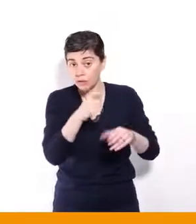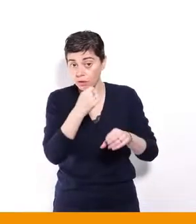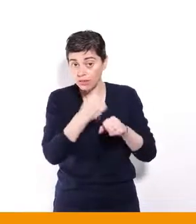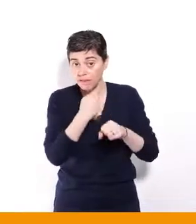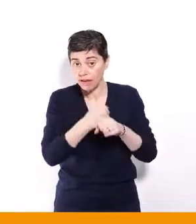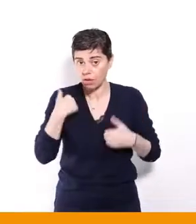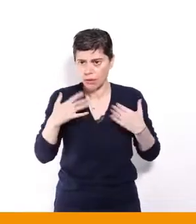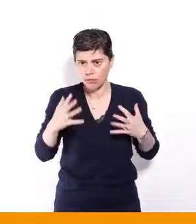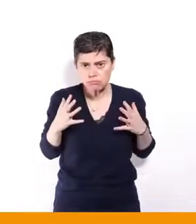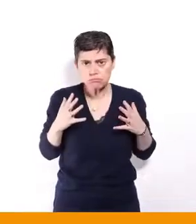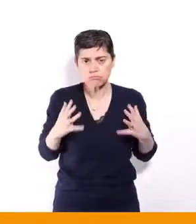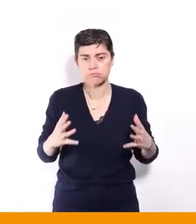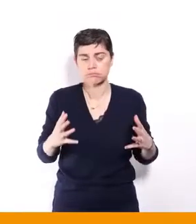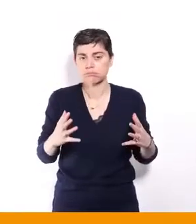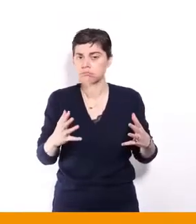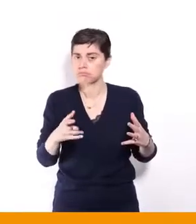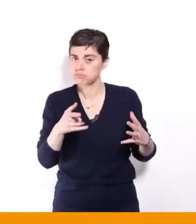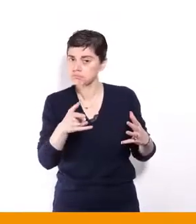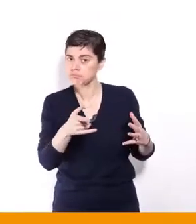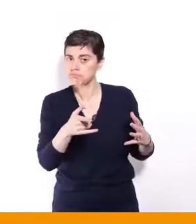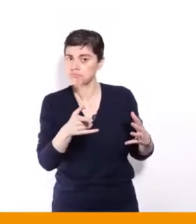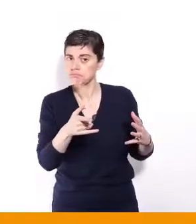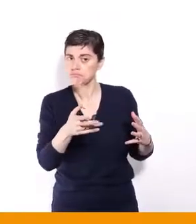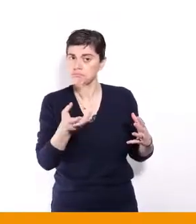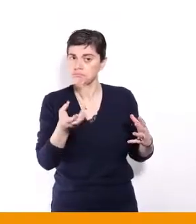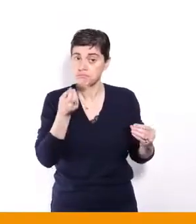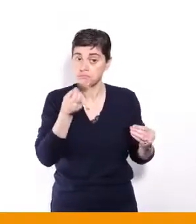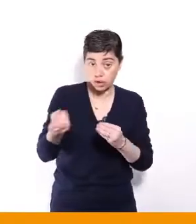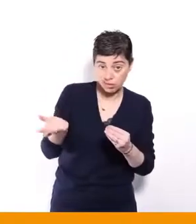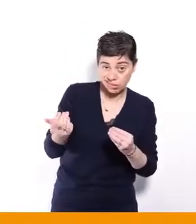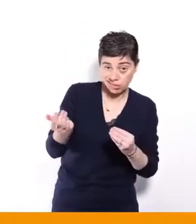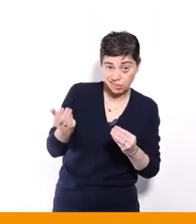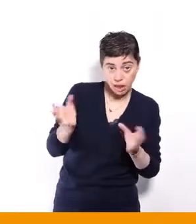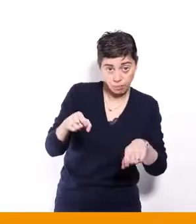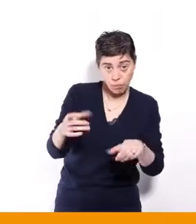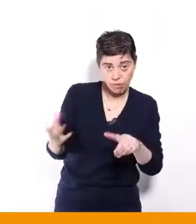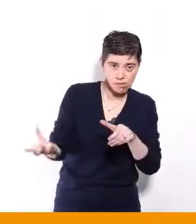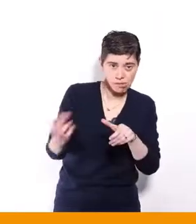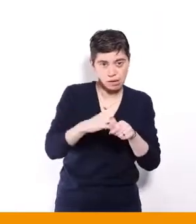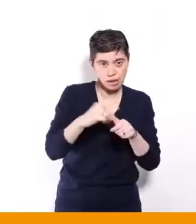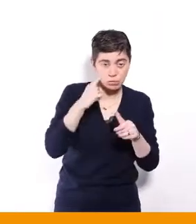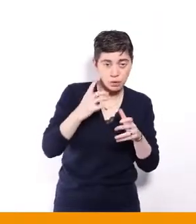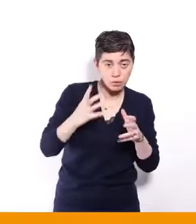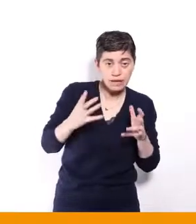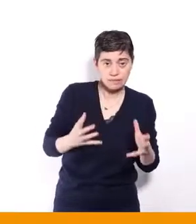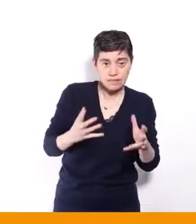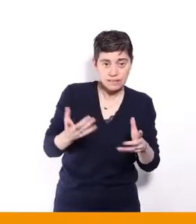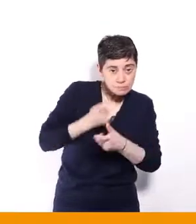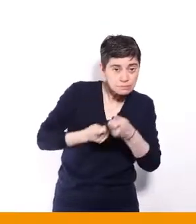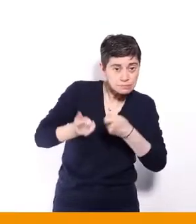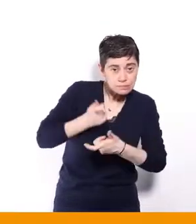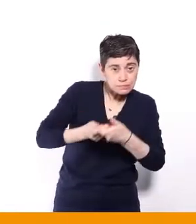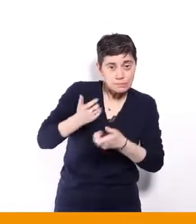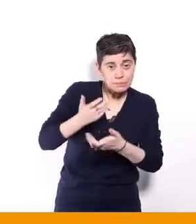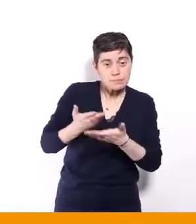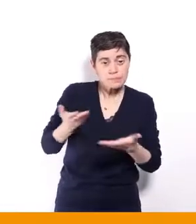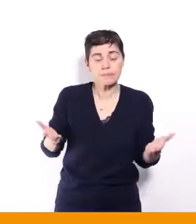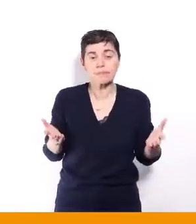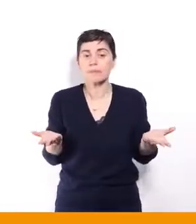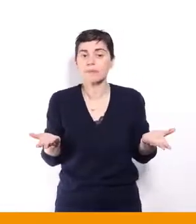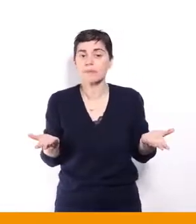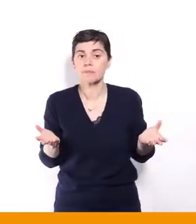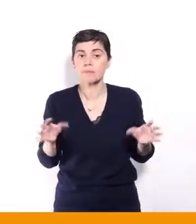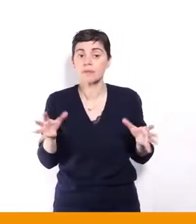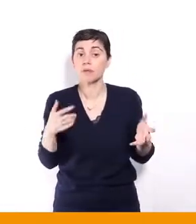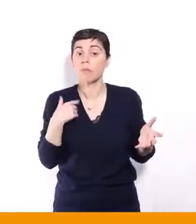est-ce que les choses sont assez faites pour qu'ils ou elles s'investissent ?-ce que… enfin, comment vous voyez la participation, je dirais, des